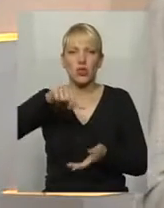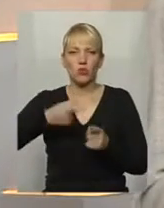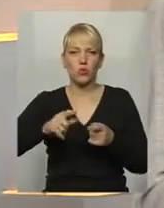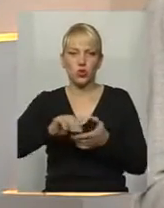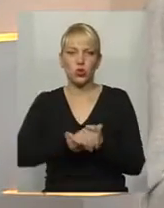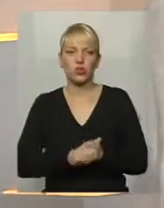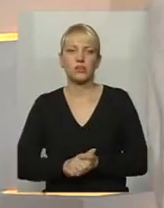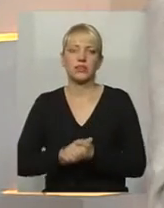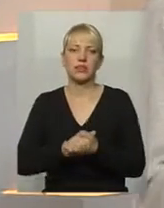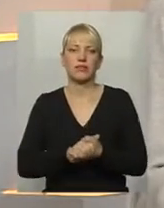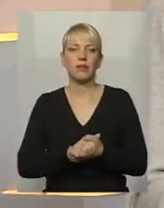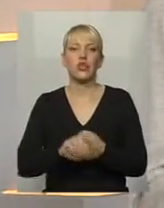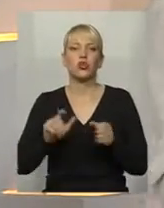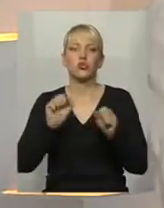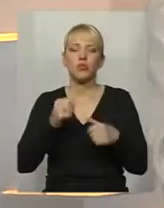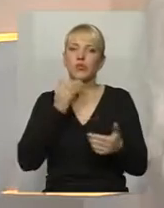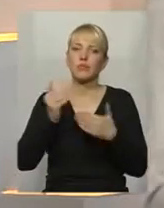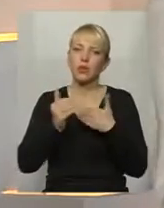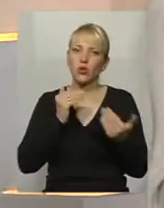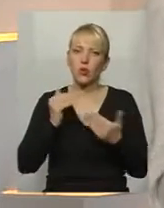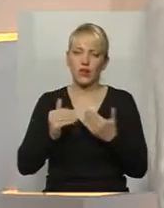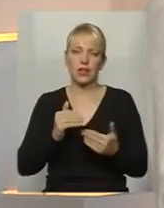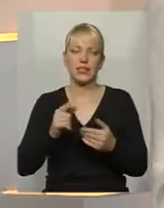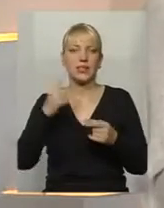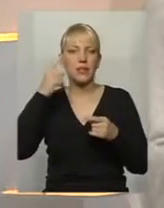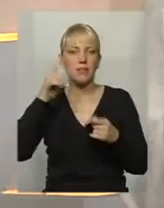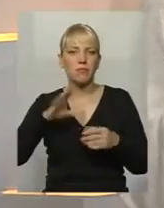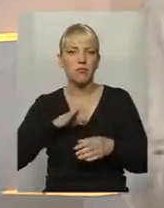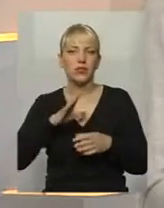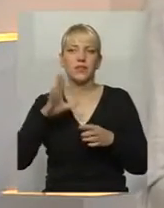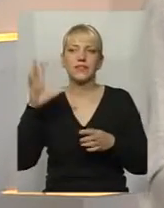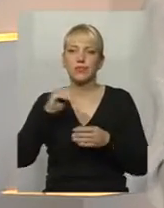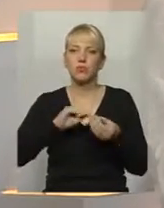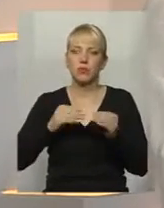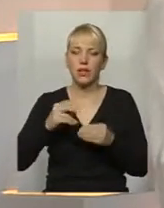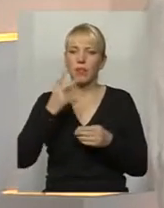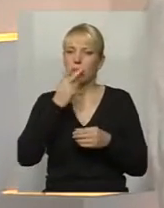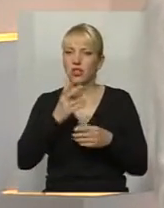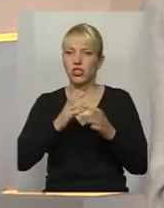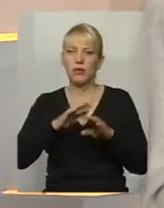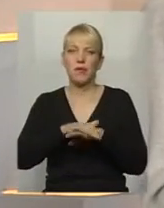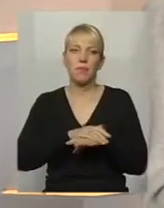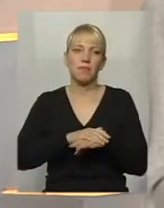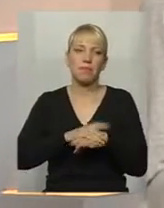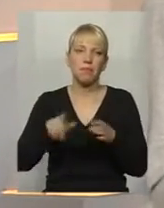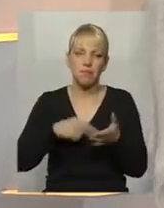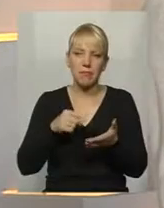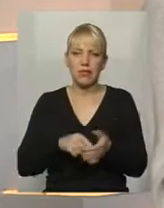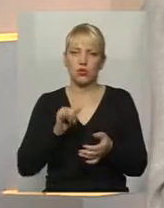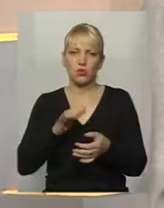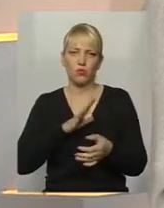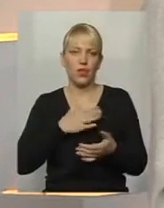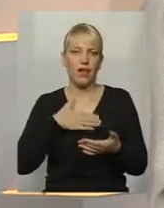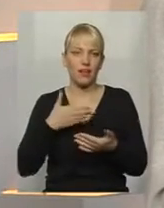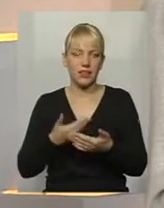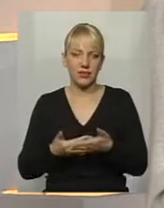повноцінною. В плані того, що можеш спілкуватися, ти знаєш, в курсі всіх проблем, ти можеш місто бачити. Суспільно-активним, так.